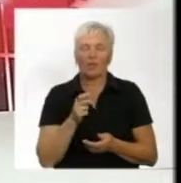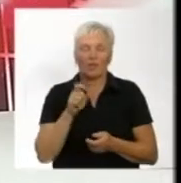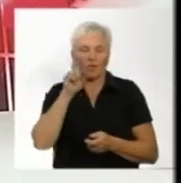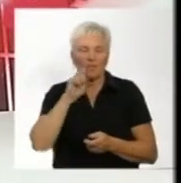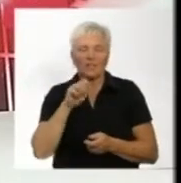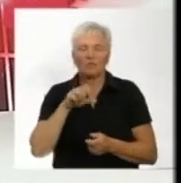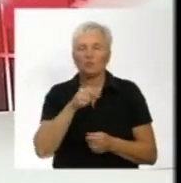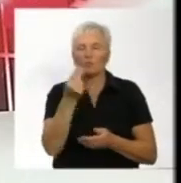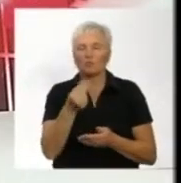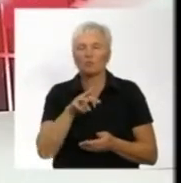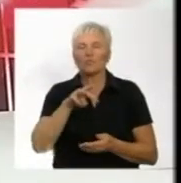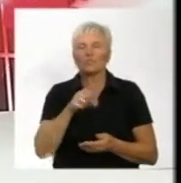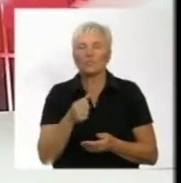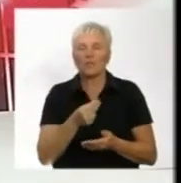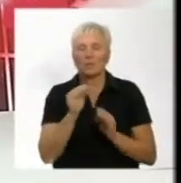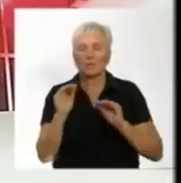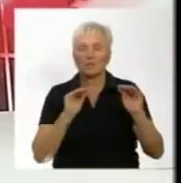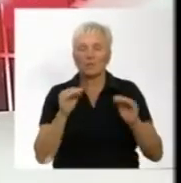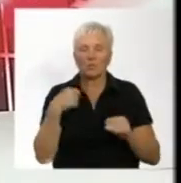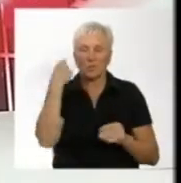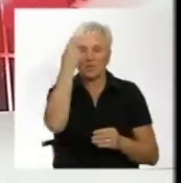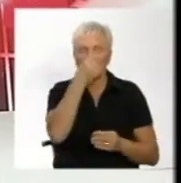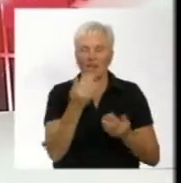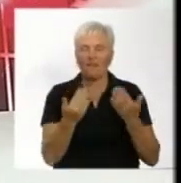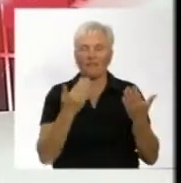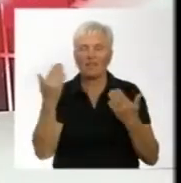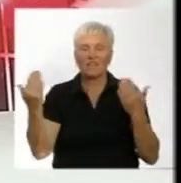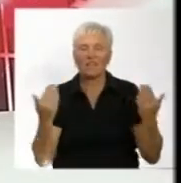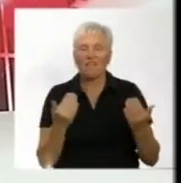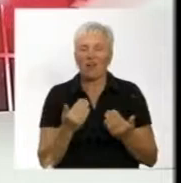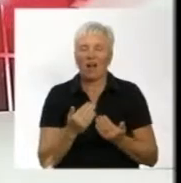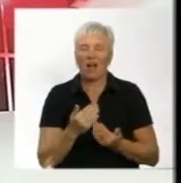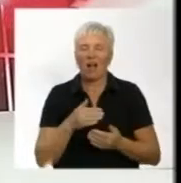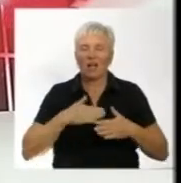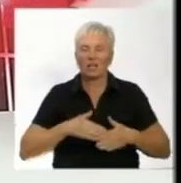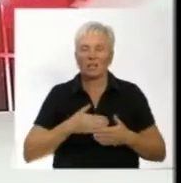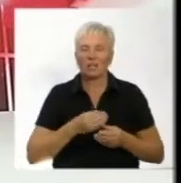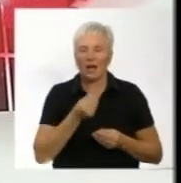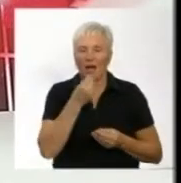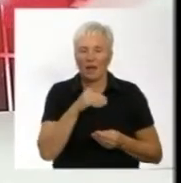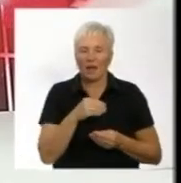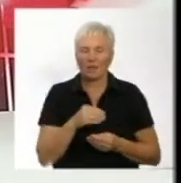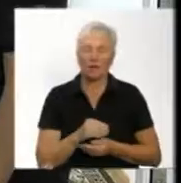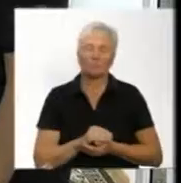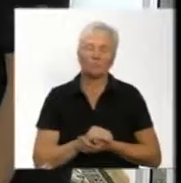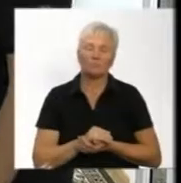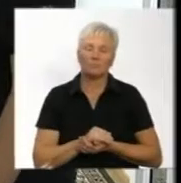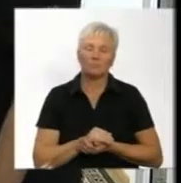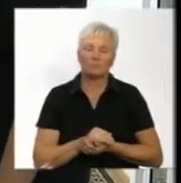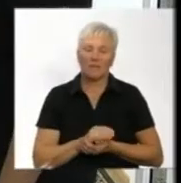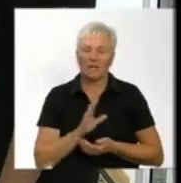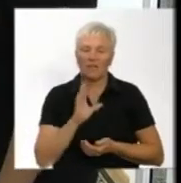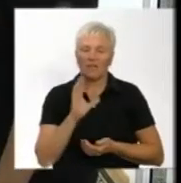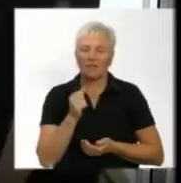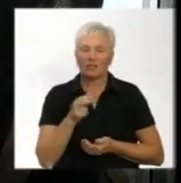художньому музеї презентували персональну виставку «Кримська сюїта». Наталія Колодіє, розповість більше. Вікторія